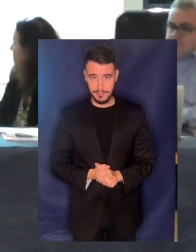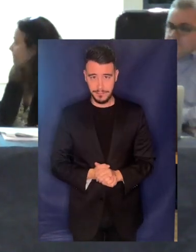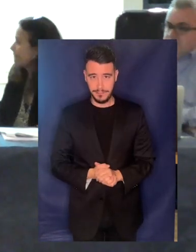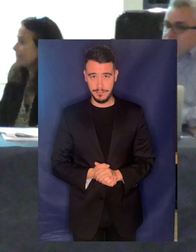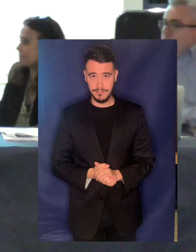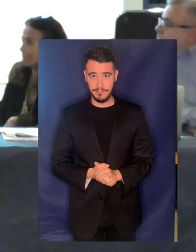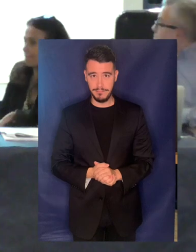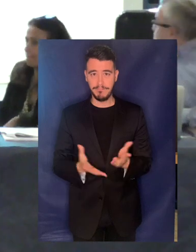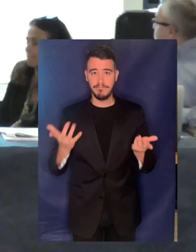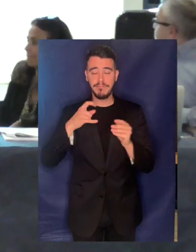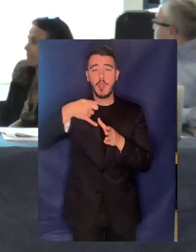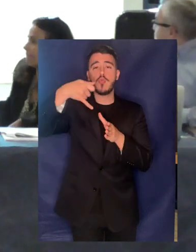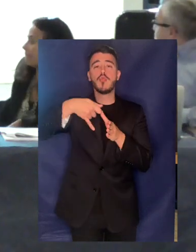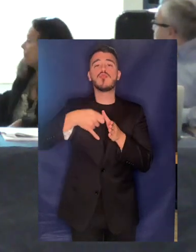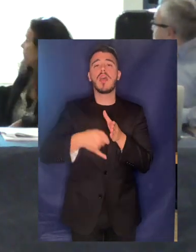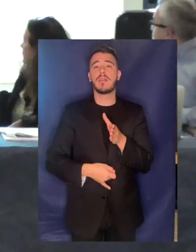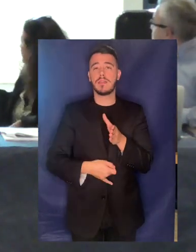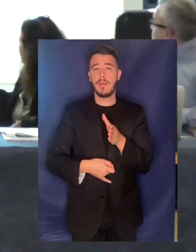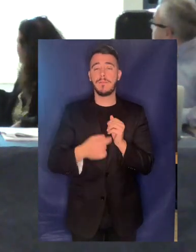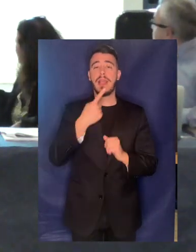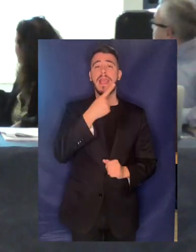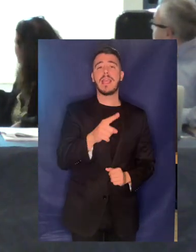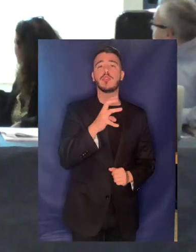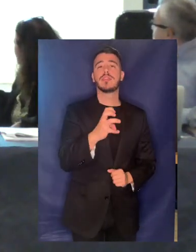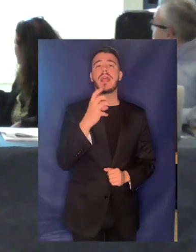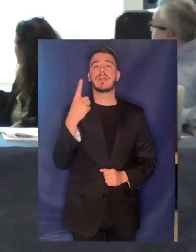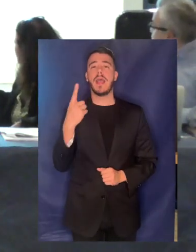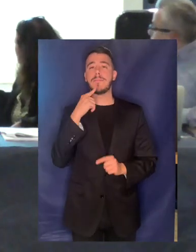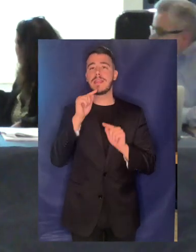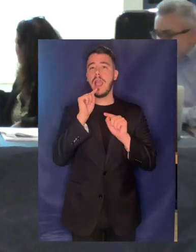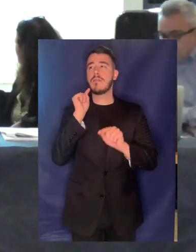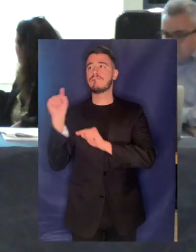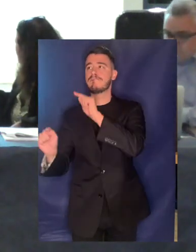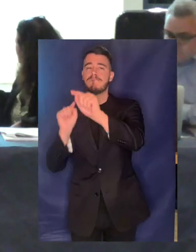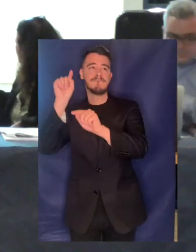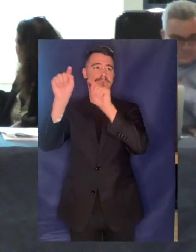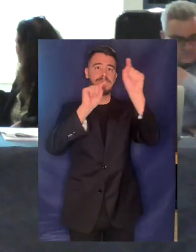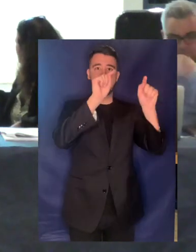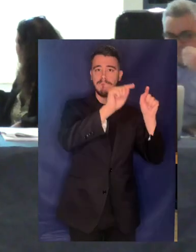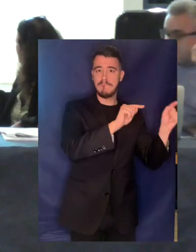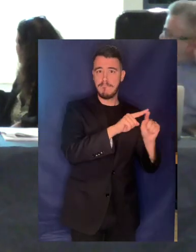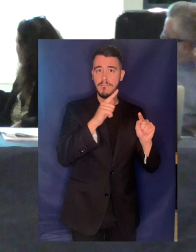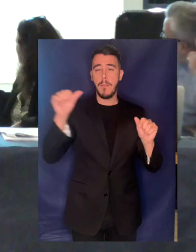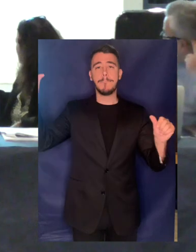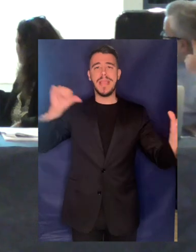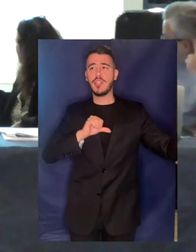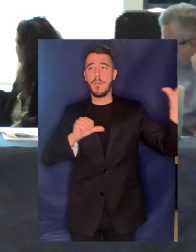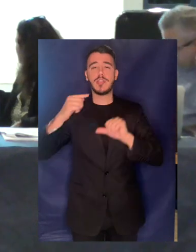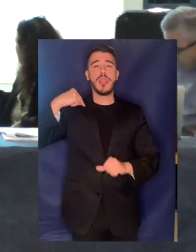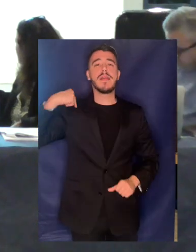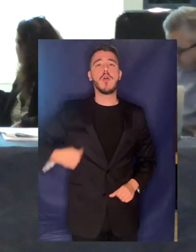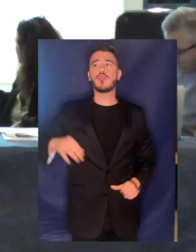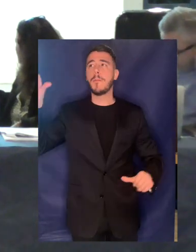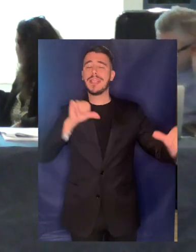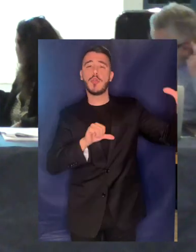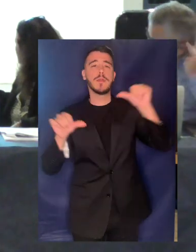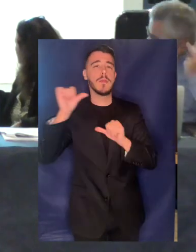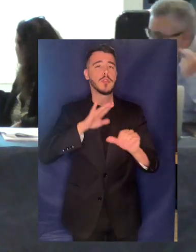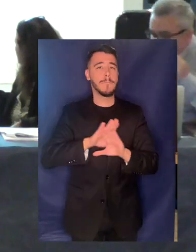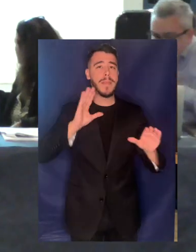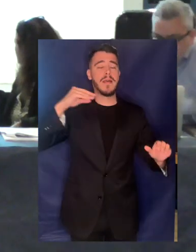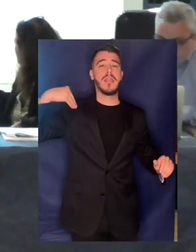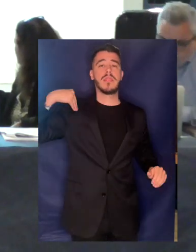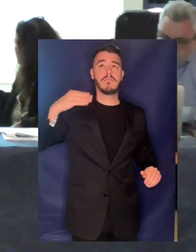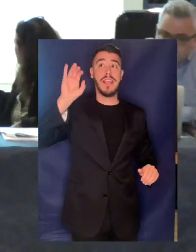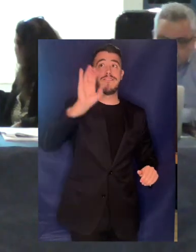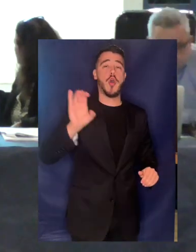Ουσιαστικά είδαμε 131 περιπτώσεις αποδυτικοποίσεων στην Ευρώπη εδώ